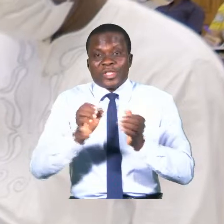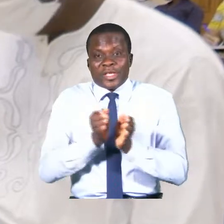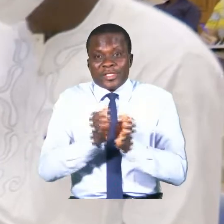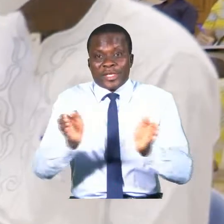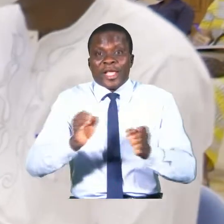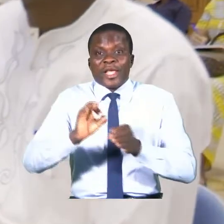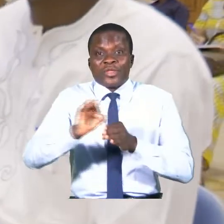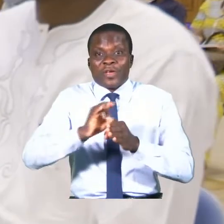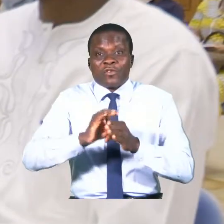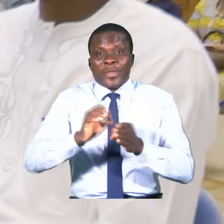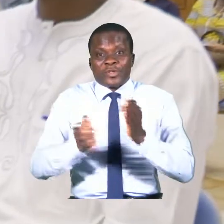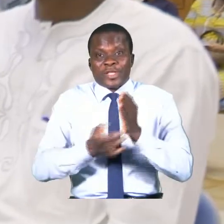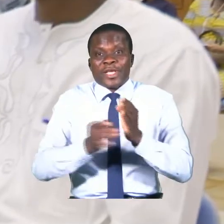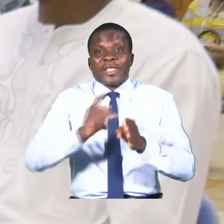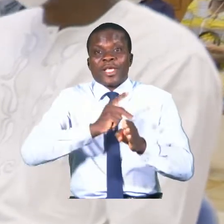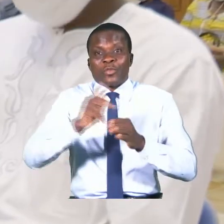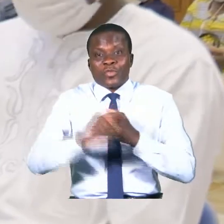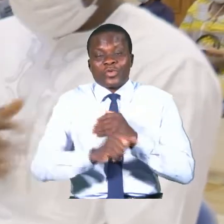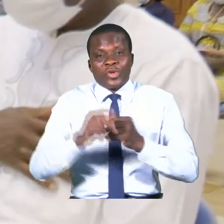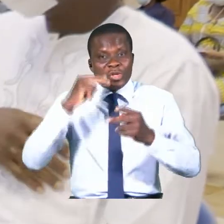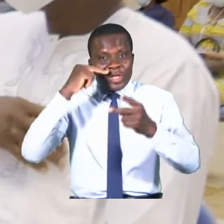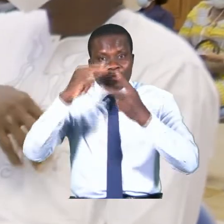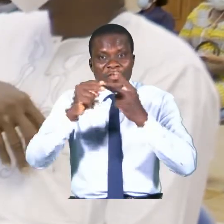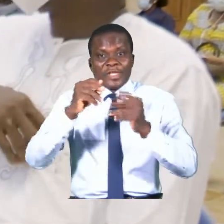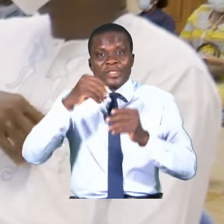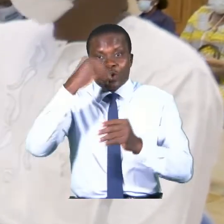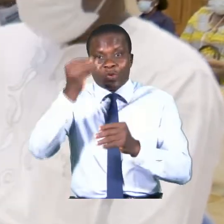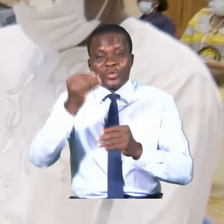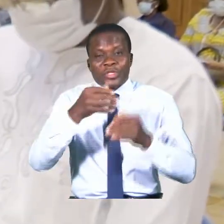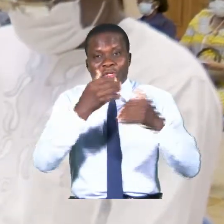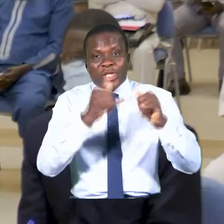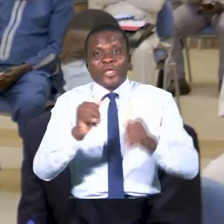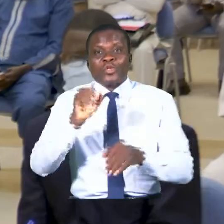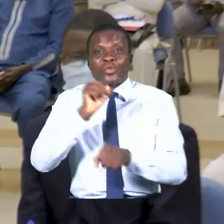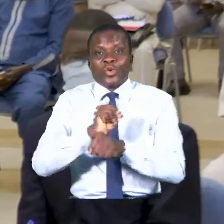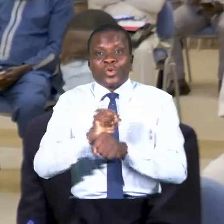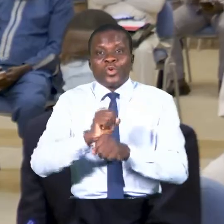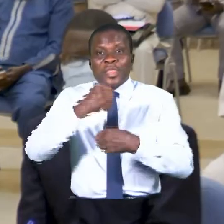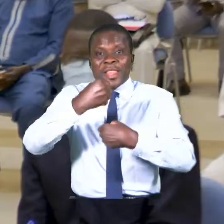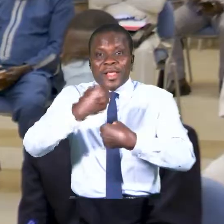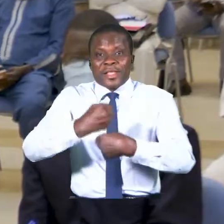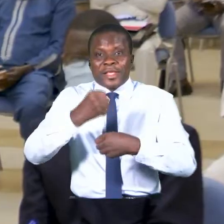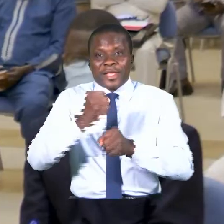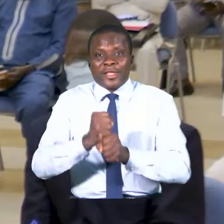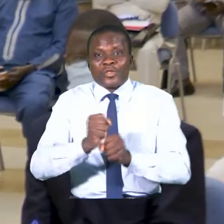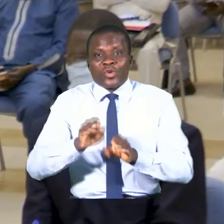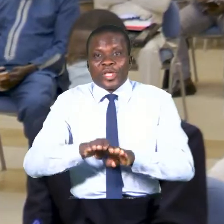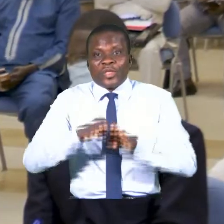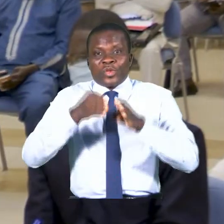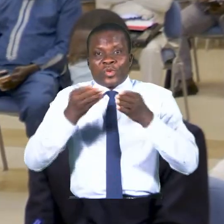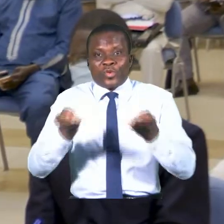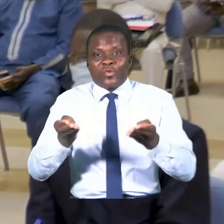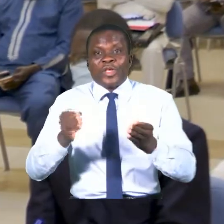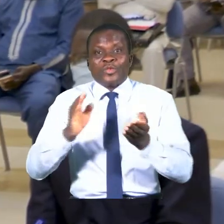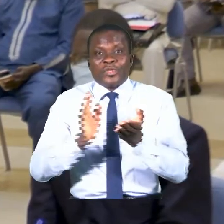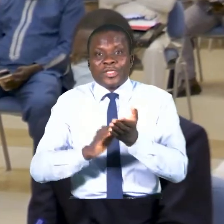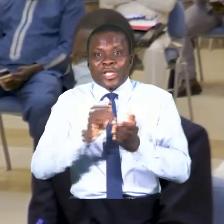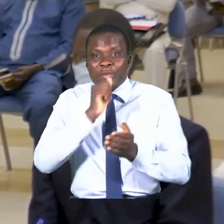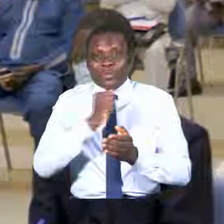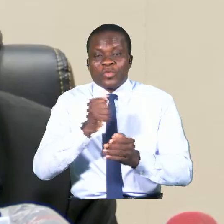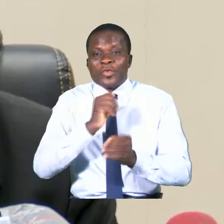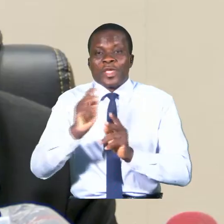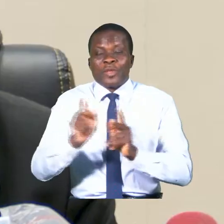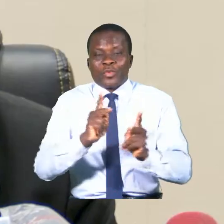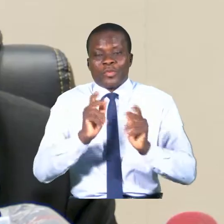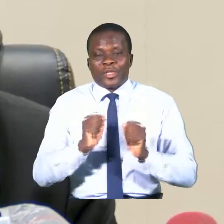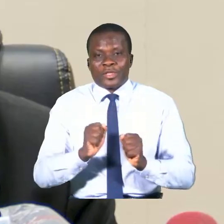technique et professionnelle, vise un objectif et joue un rôle dans la création et de l'ouverture des établissements privés et publics.